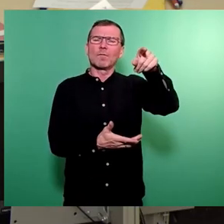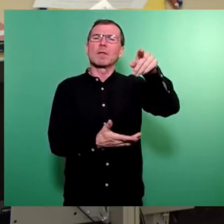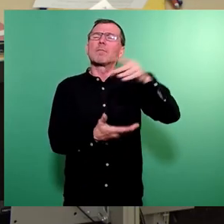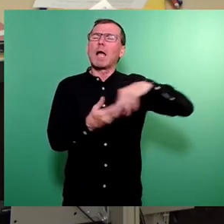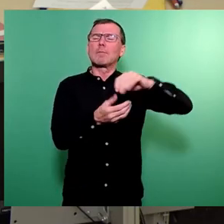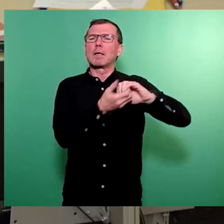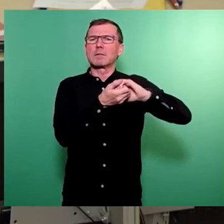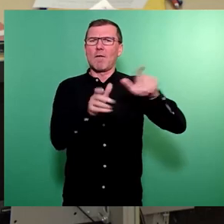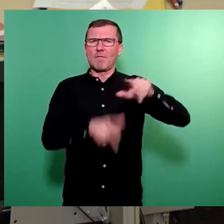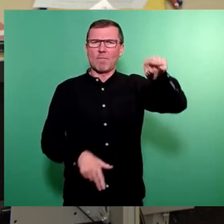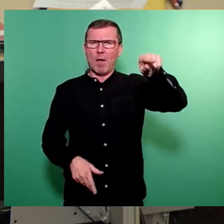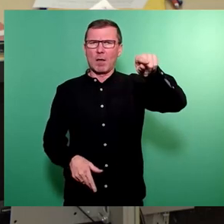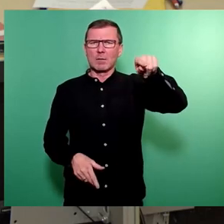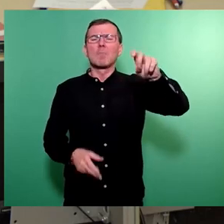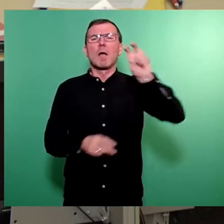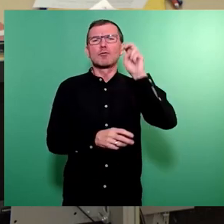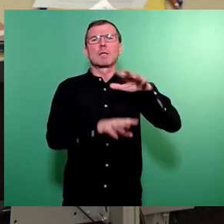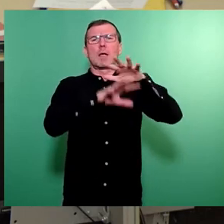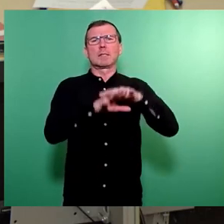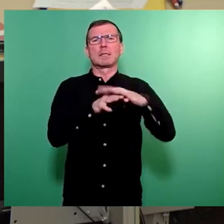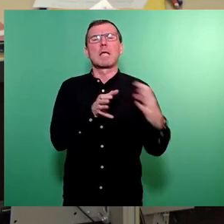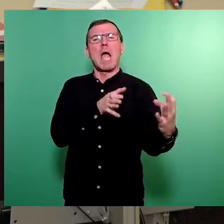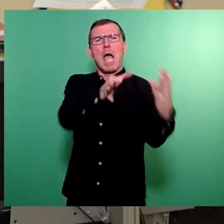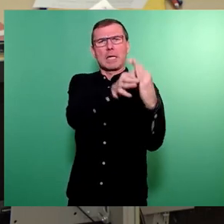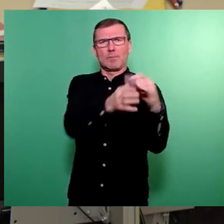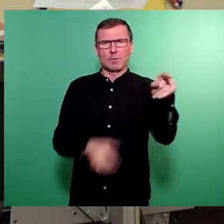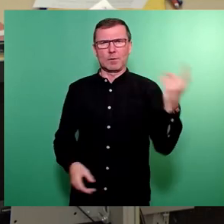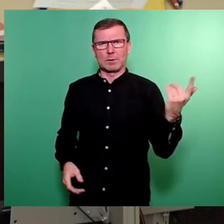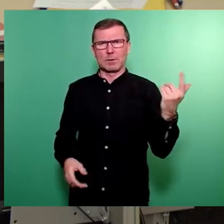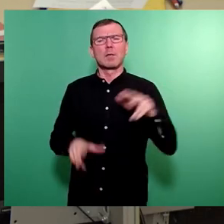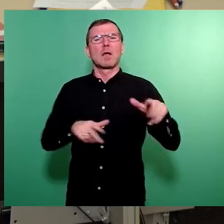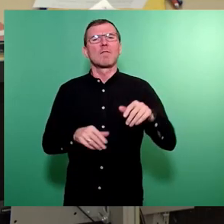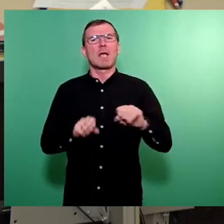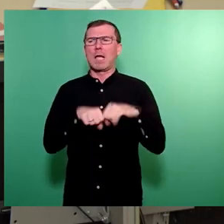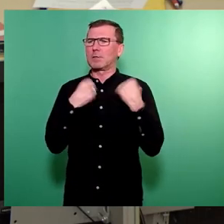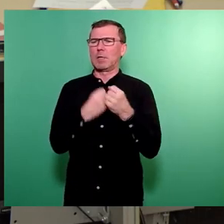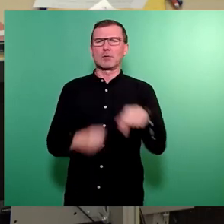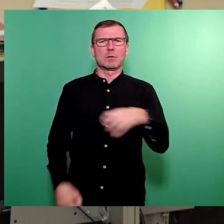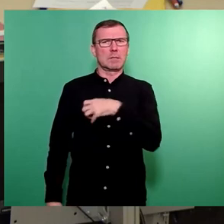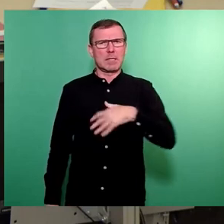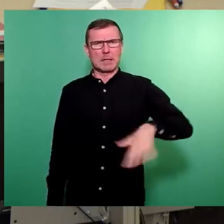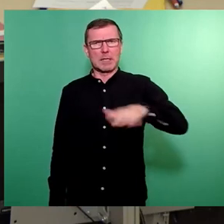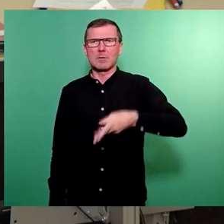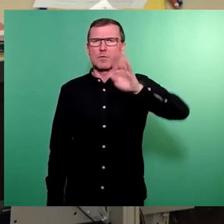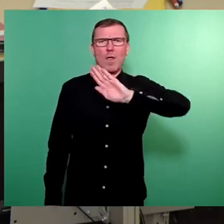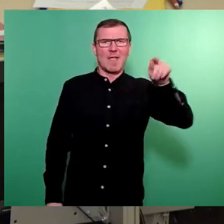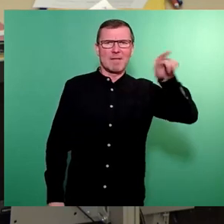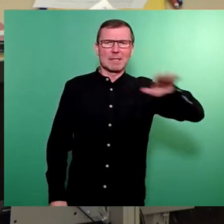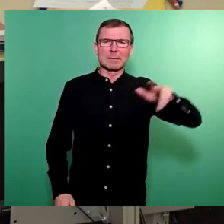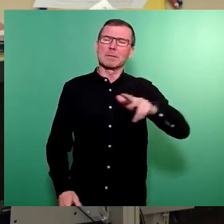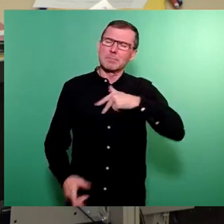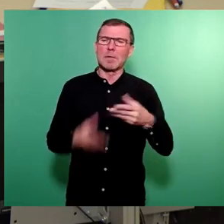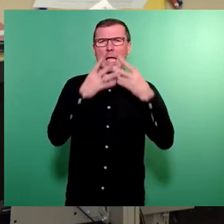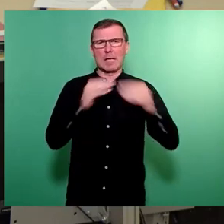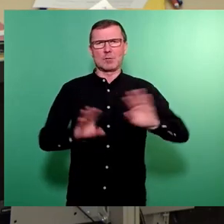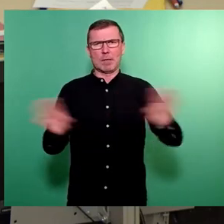vereinbart, dann mit ans Straßenbahnnetz von Dresden angebunden wird und auch die Verkehrslage im Dresdner Nordwesten damit deutlich entspannt wird.